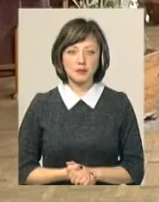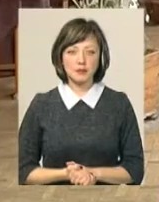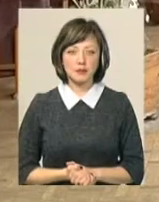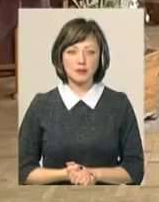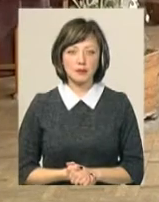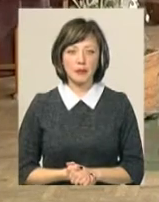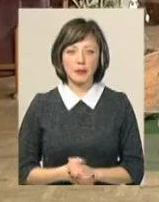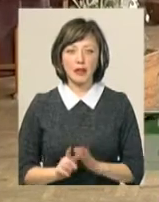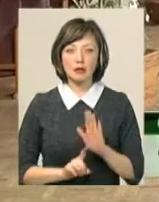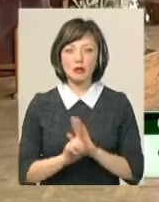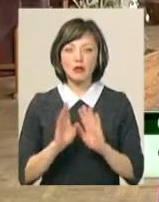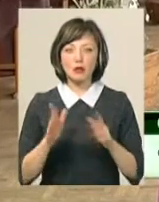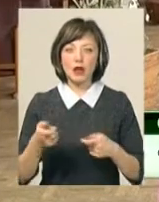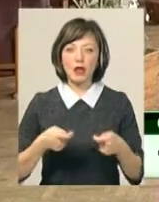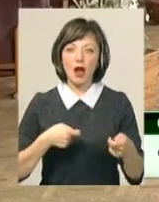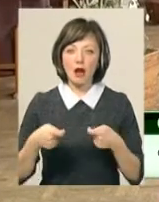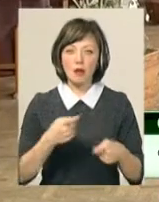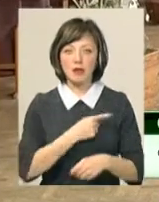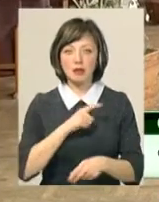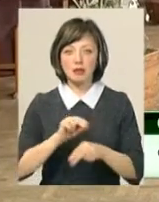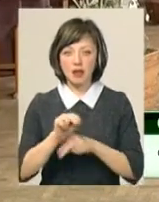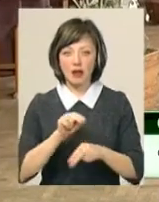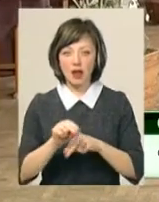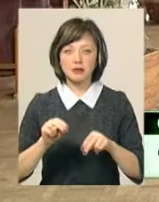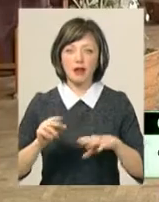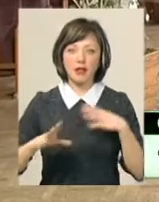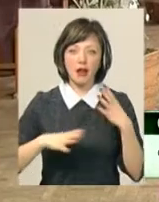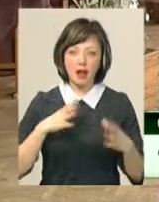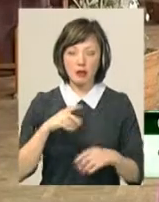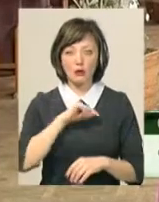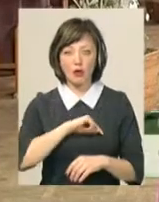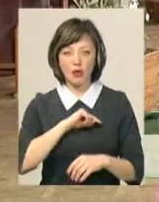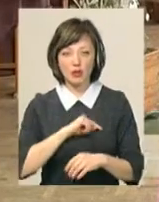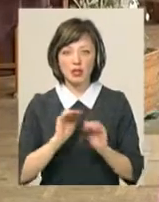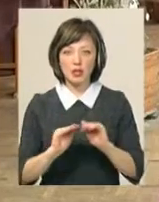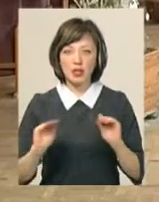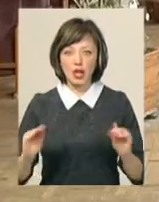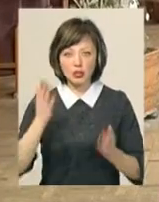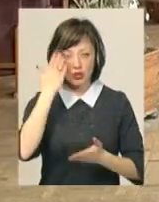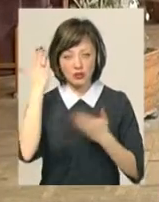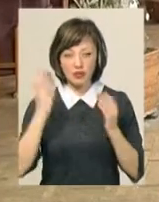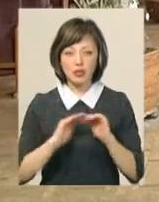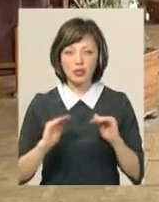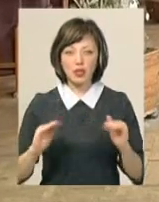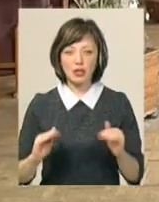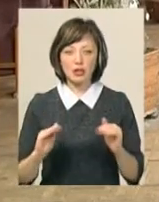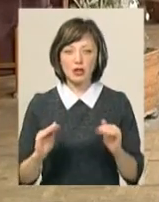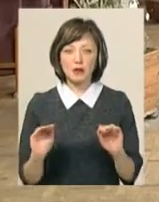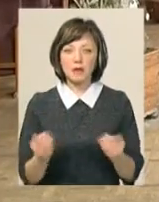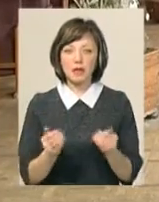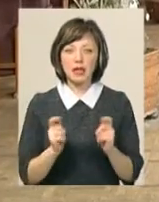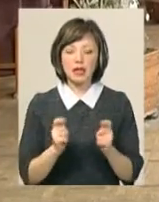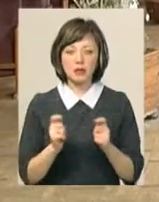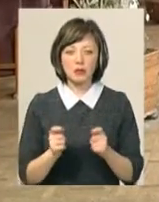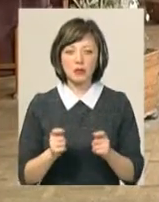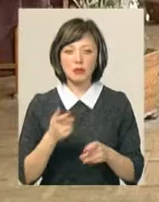Спочатку буде ярмарок, майстер-класи, тренінги психологічні, дитячі розваги, дитячий міні-диско. Під час